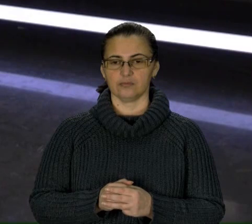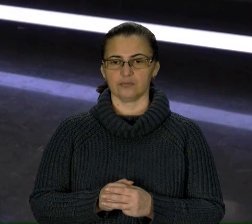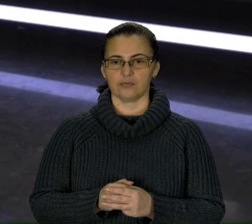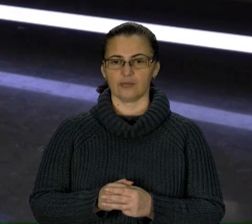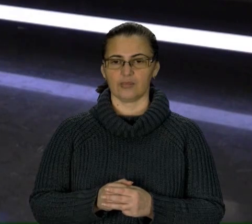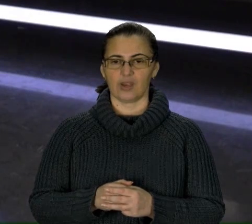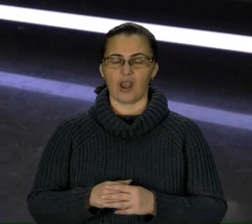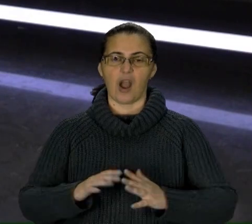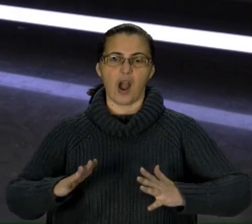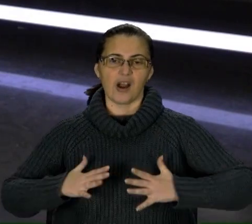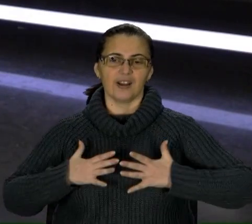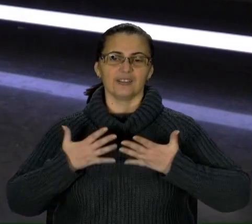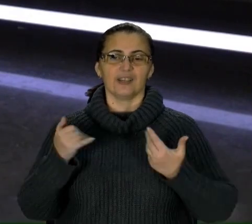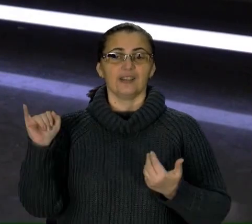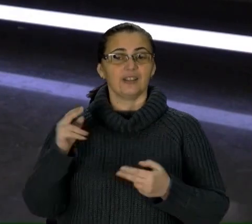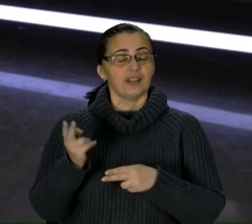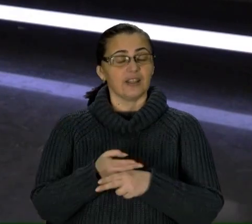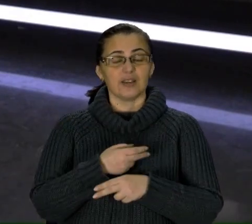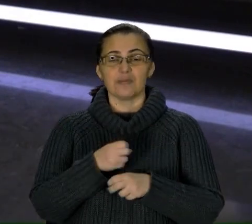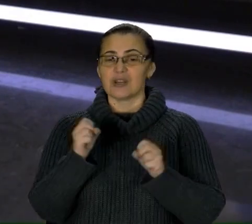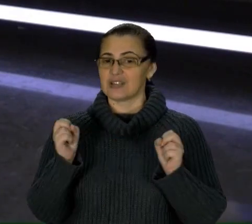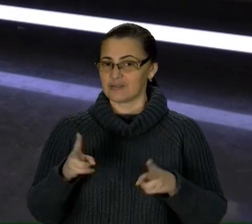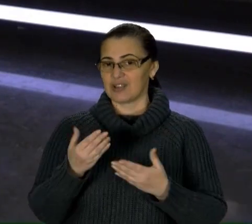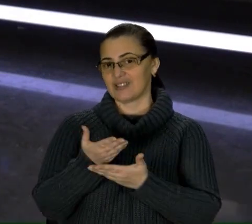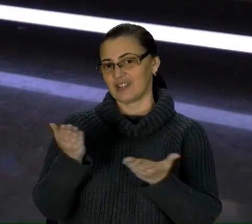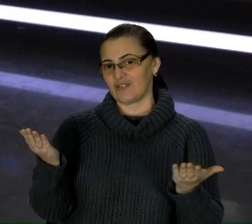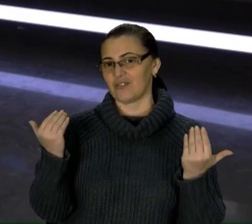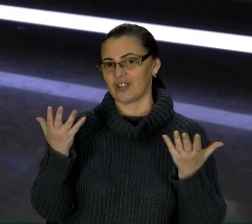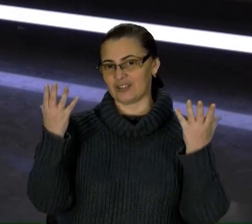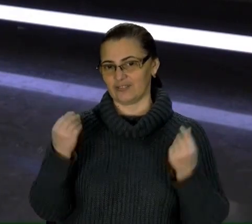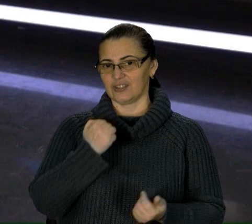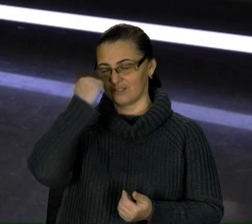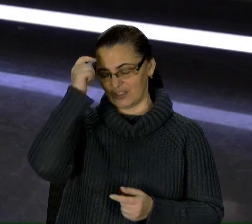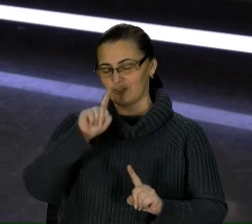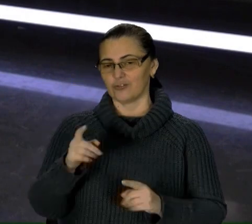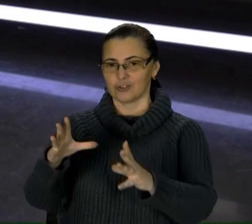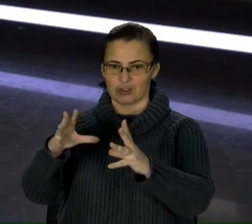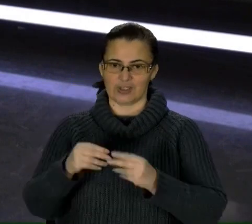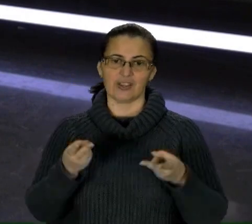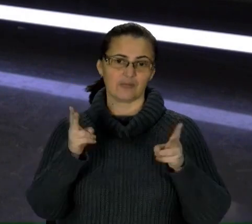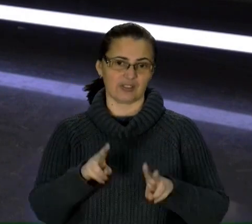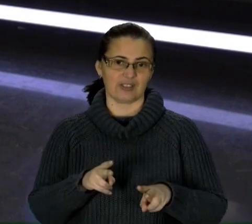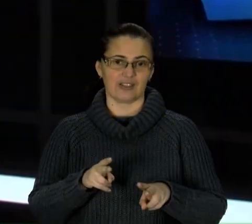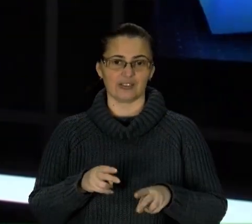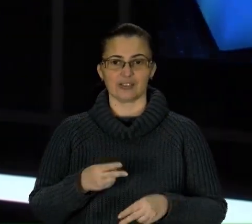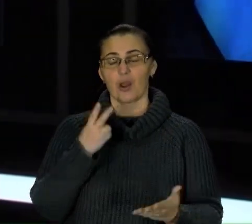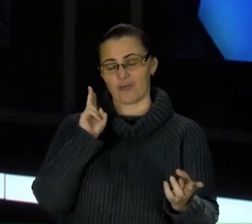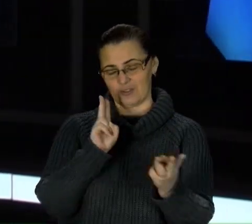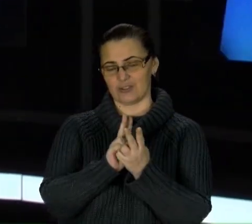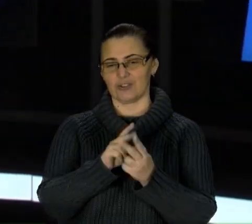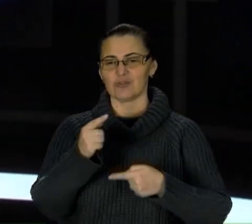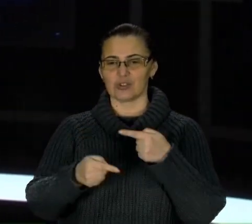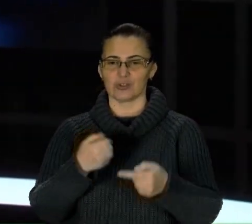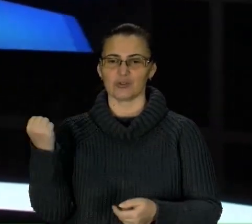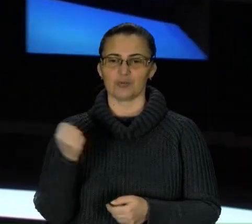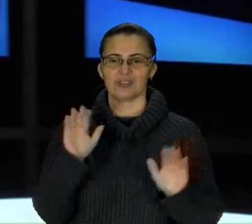Натхнених, а головне, безпечних вам вихідних. Дякую, що залишаєтеся з першим західом. Таким був цей тиждень. Побачимось наступного.